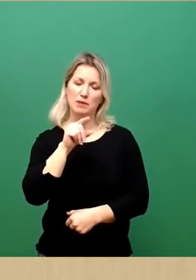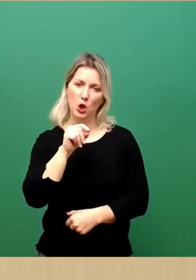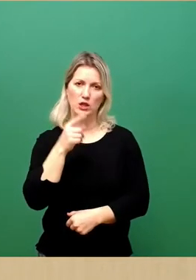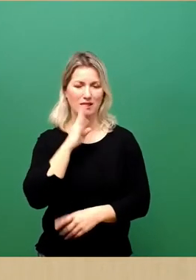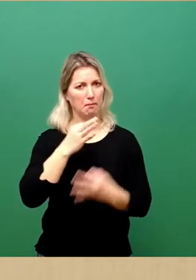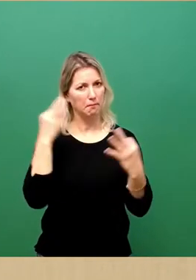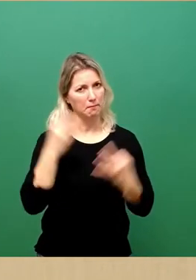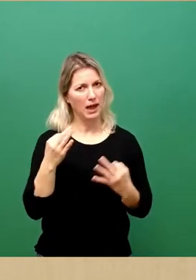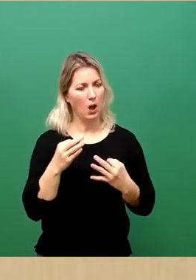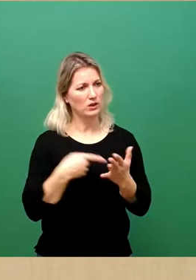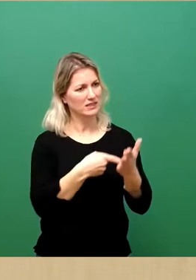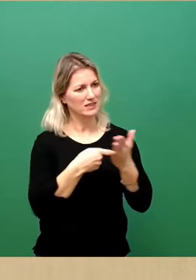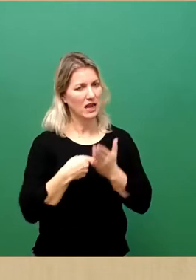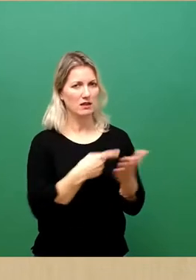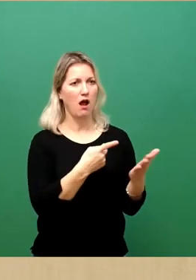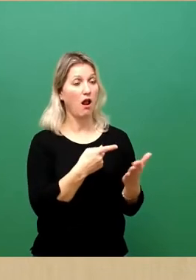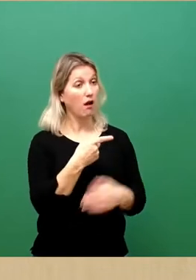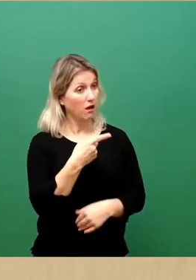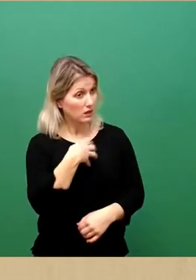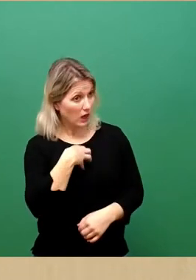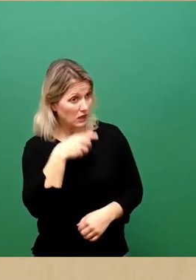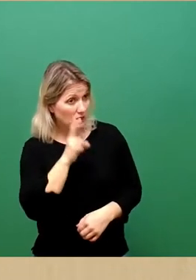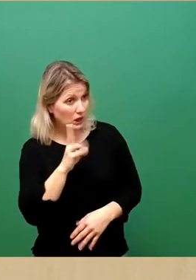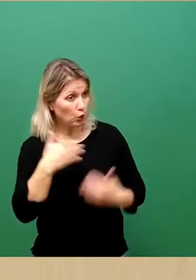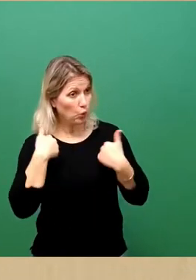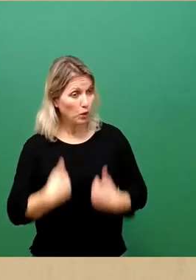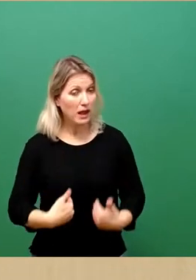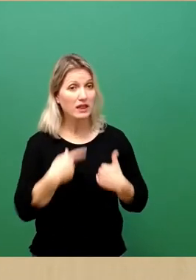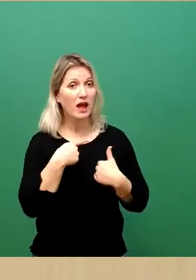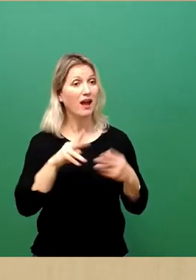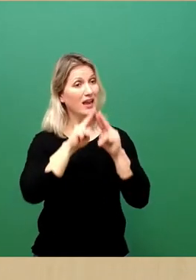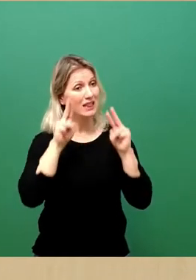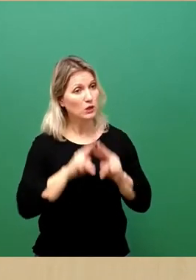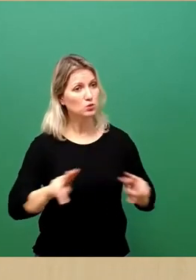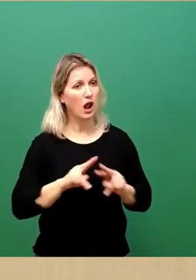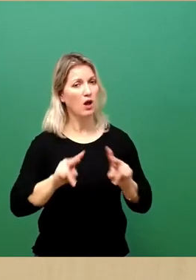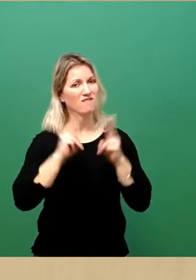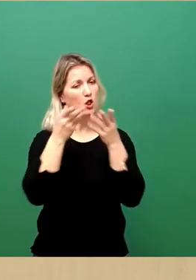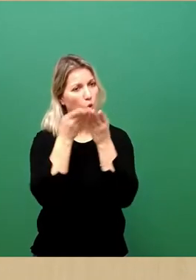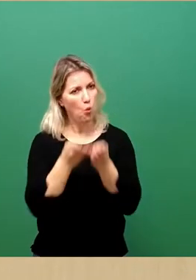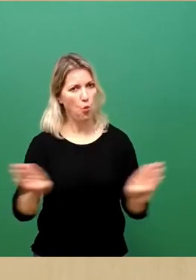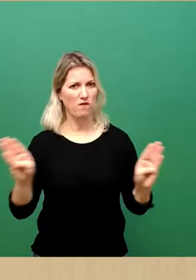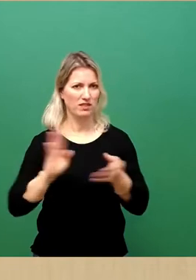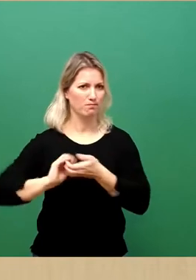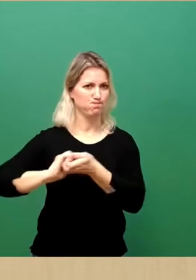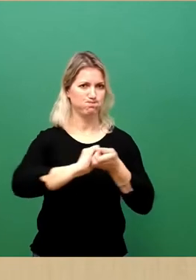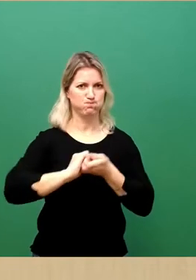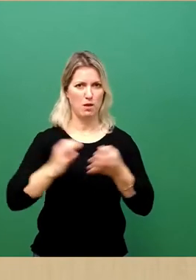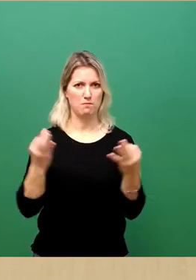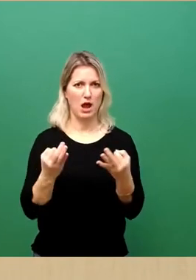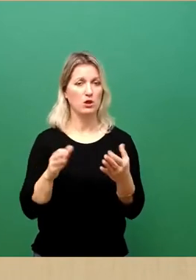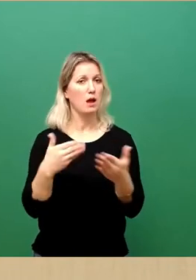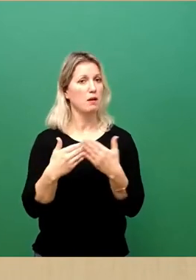für ein humanitäres, internationales und weltoffenes Miteinander angewiesen, wie es die Potsdamer